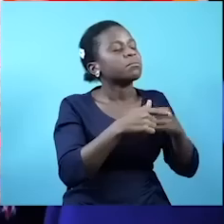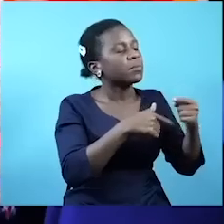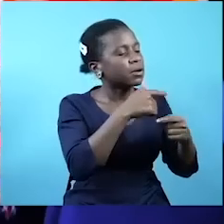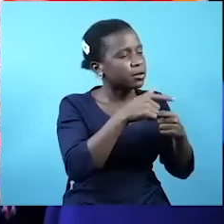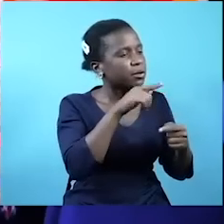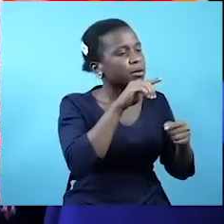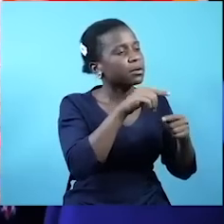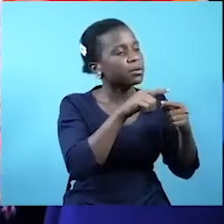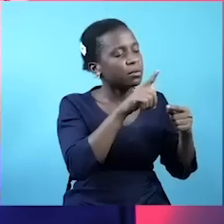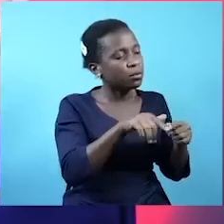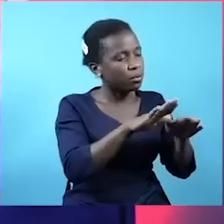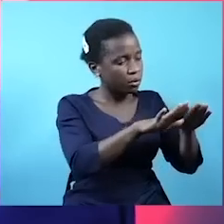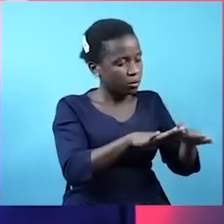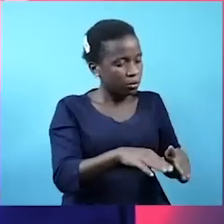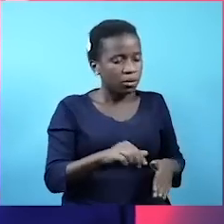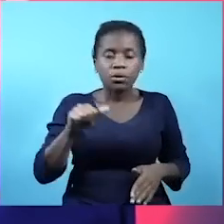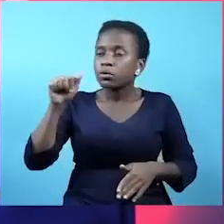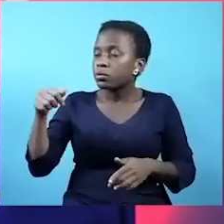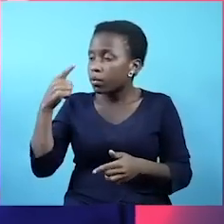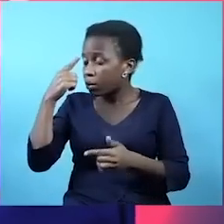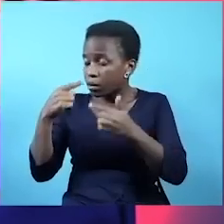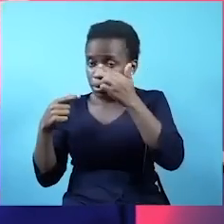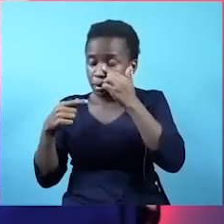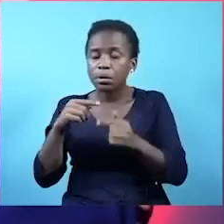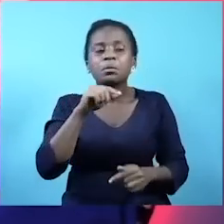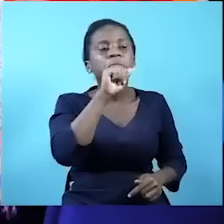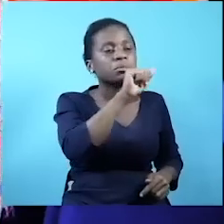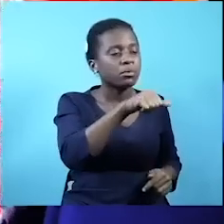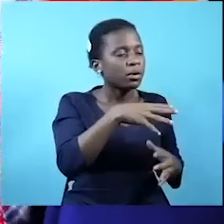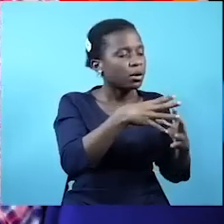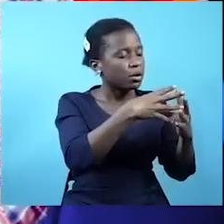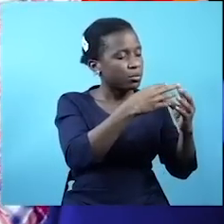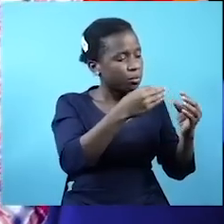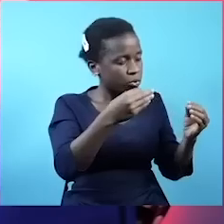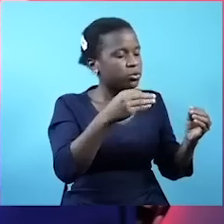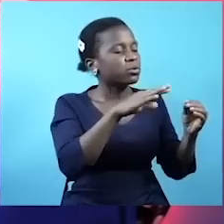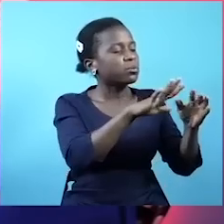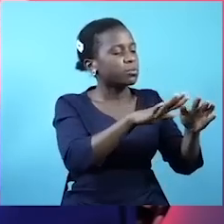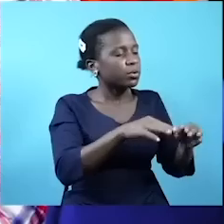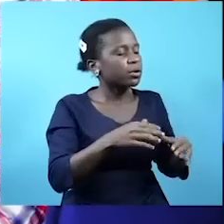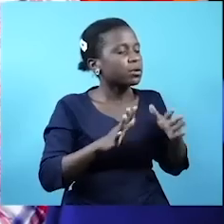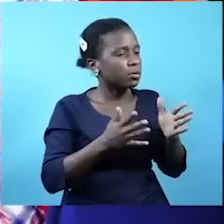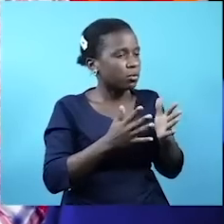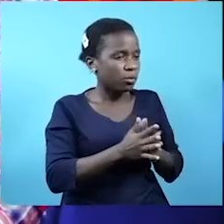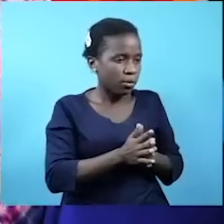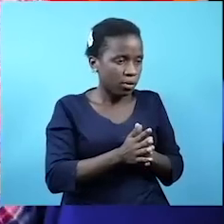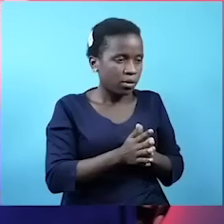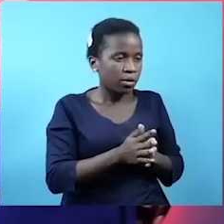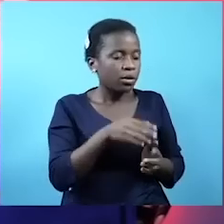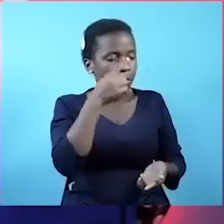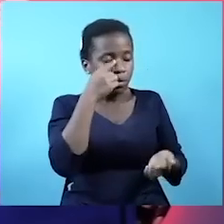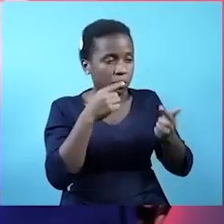mbunge. Njomana analia. Ndia analia. Kwa hiyo analilia ubunge. ubunge. Kwa hiyo analilia unasema analilia ubunge. Kabis. Sawa.